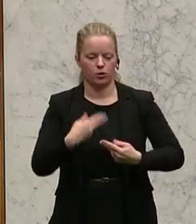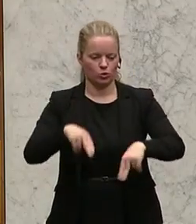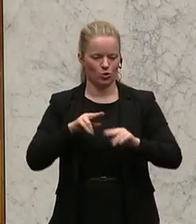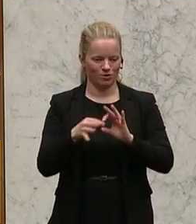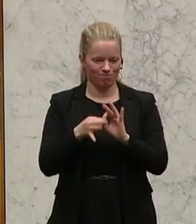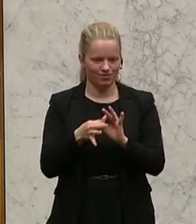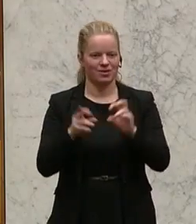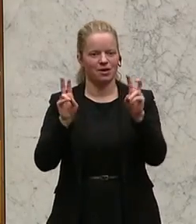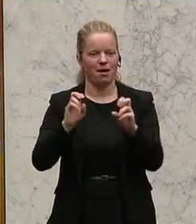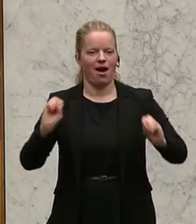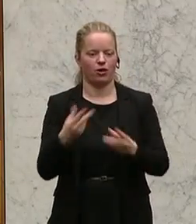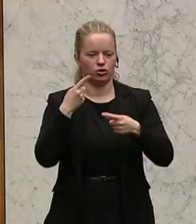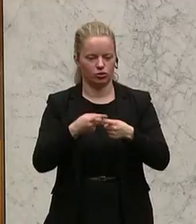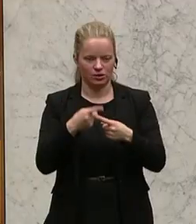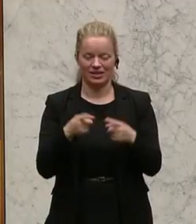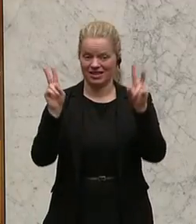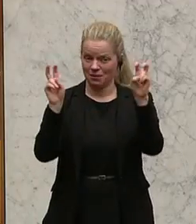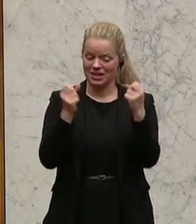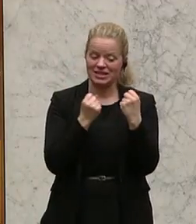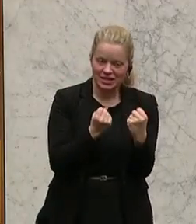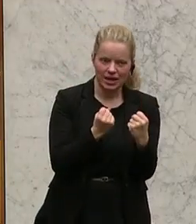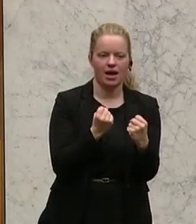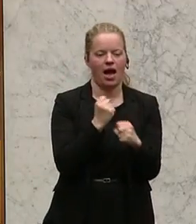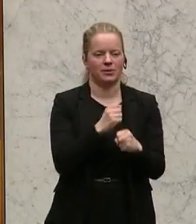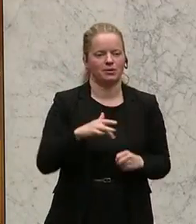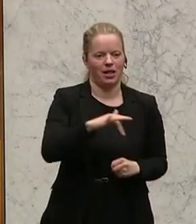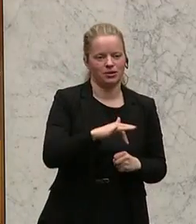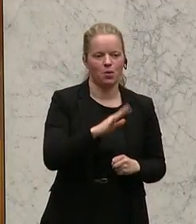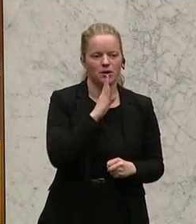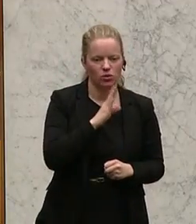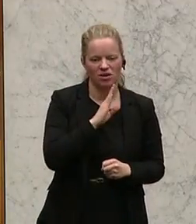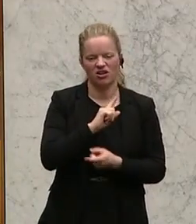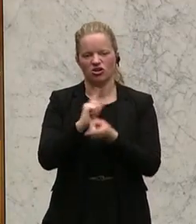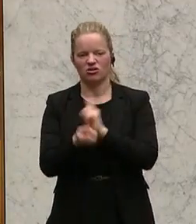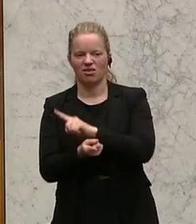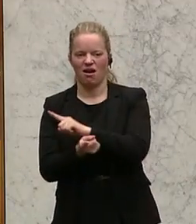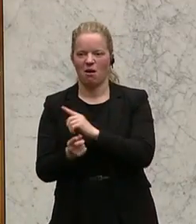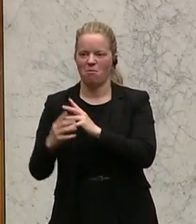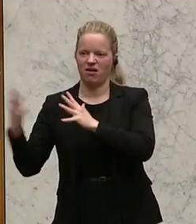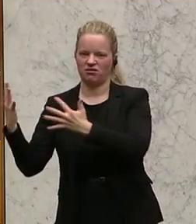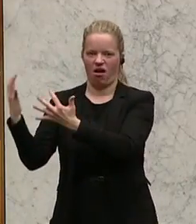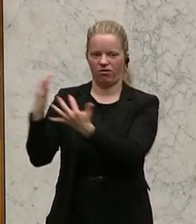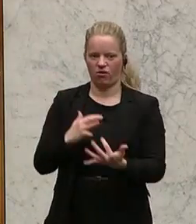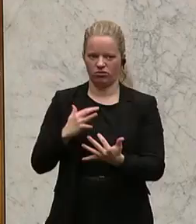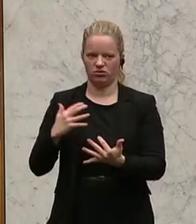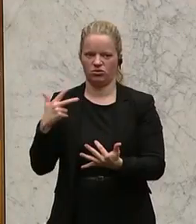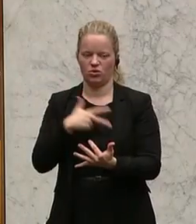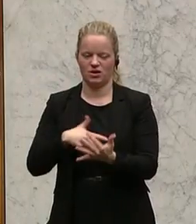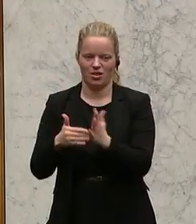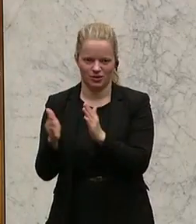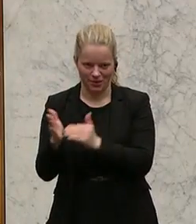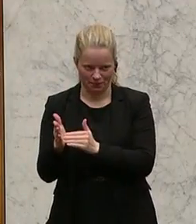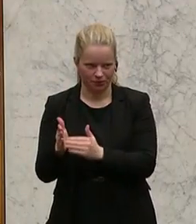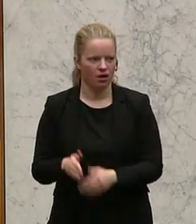das lautet sichere Arbeitsplätze und Pensionen statt Masseneinwanderung ins Sozialsystem beschäftigen, nach den Ausführungen von